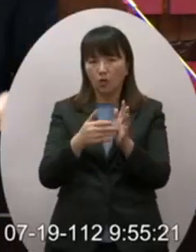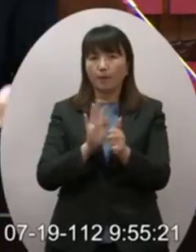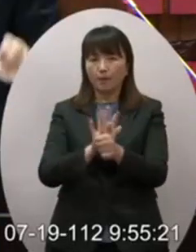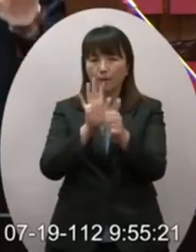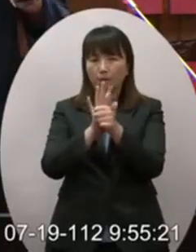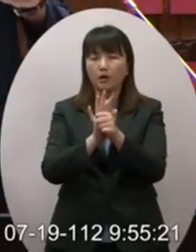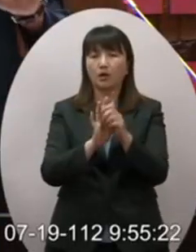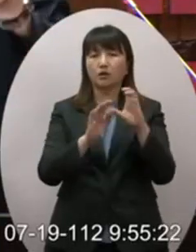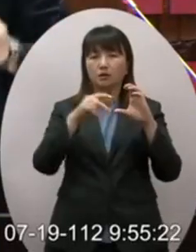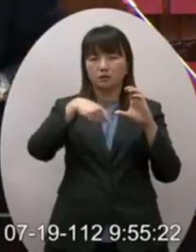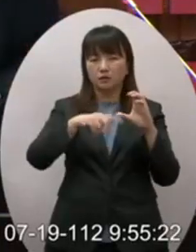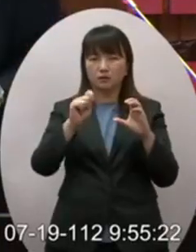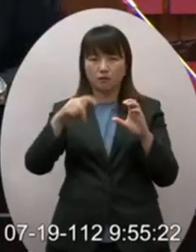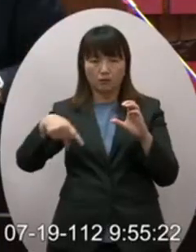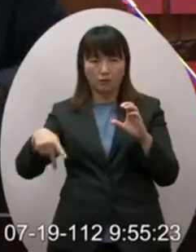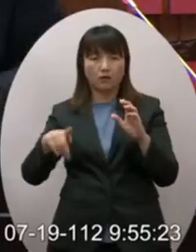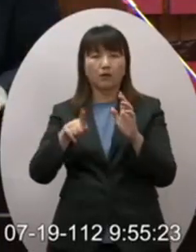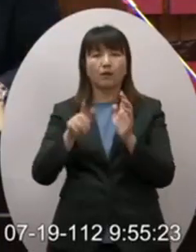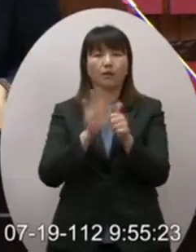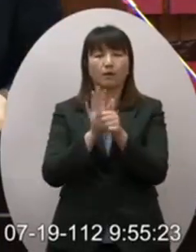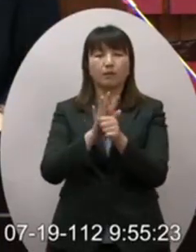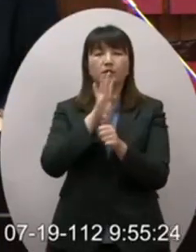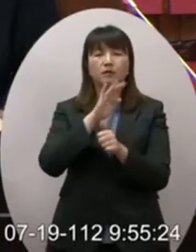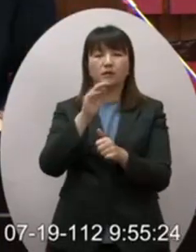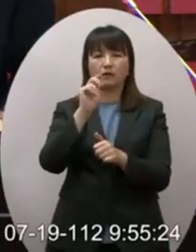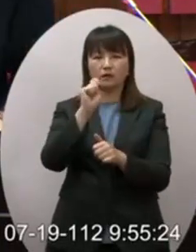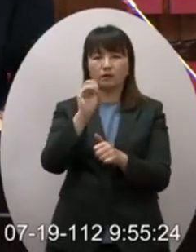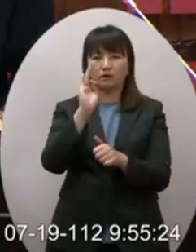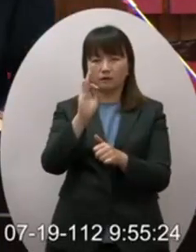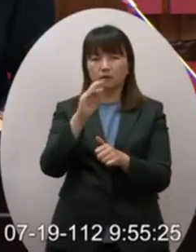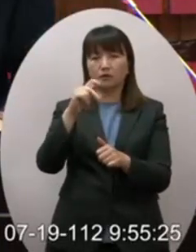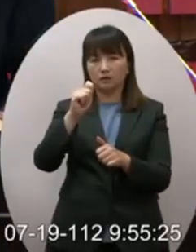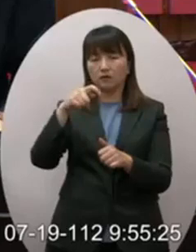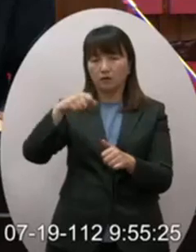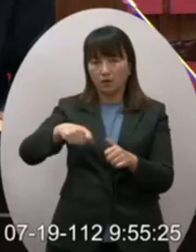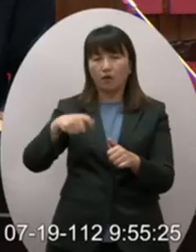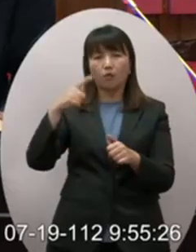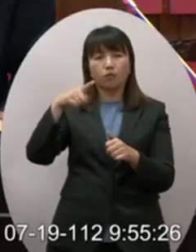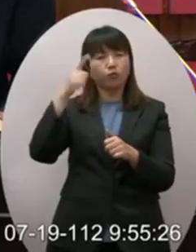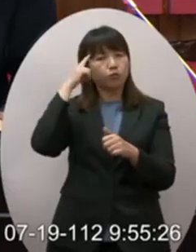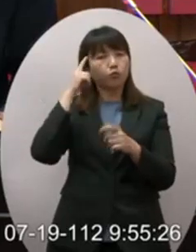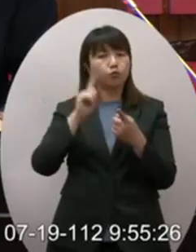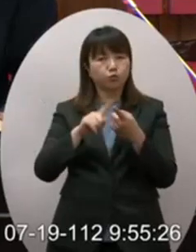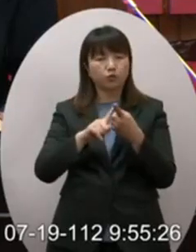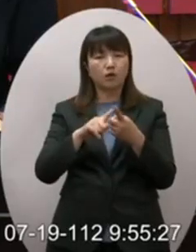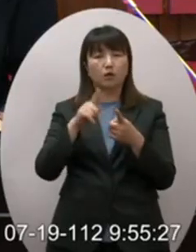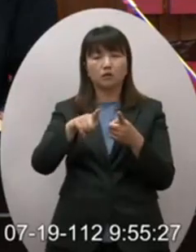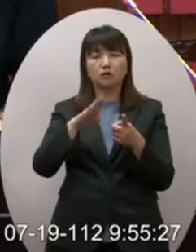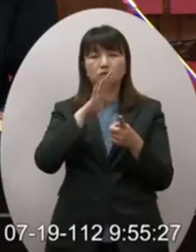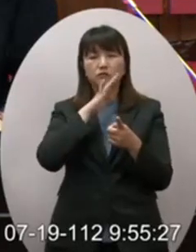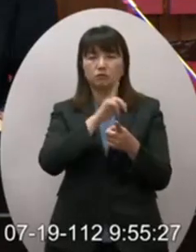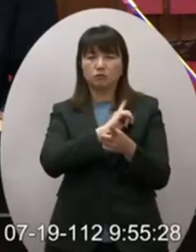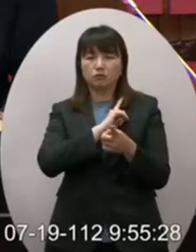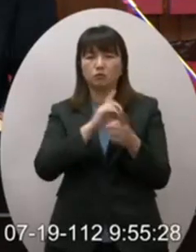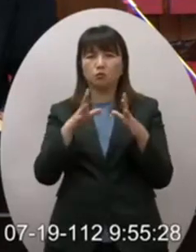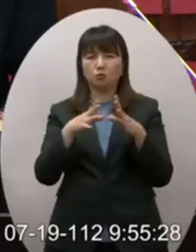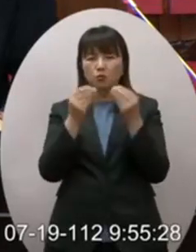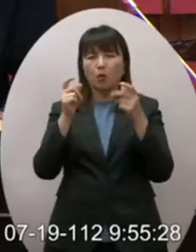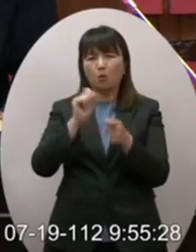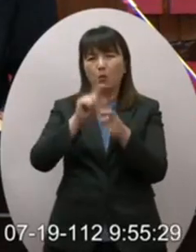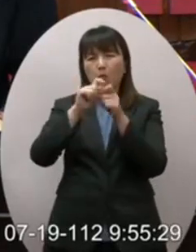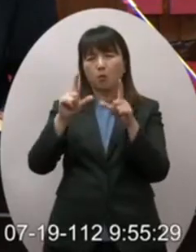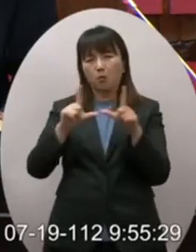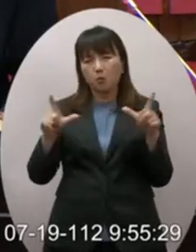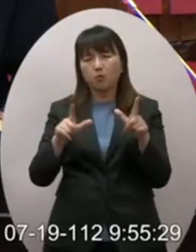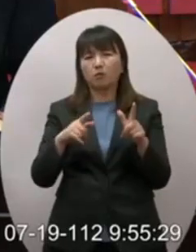CPTPP有助於這個雙邊的FTA我不反對你這樣說但是不用exaggerate不用誇大